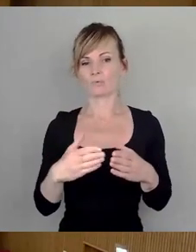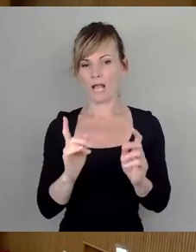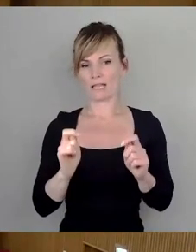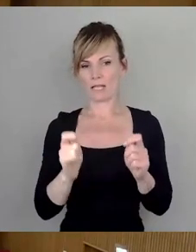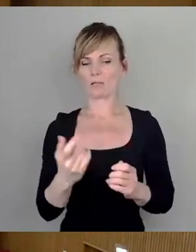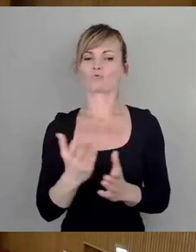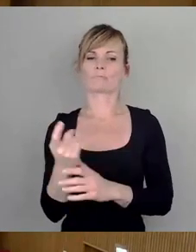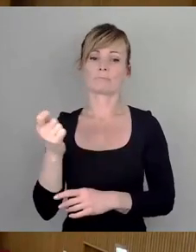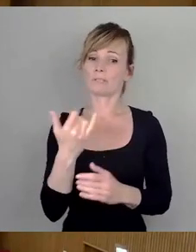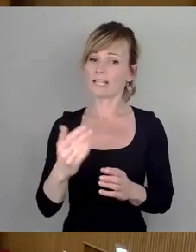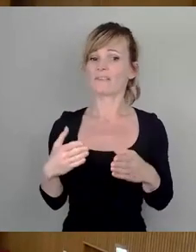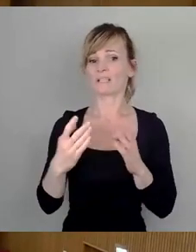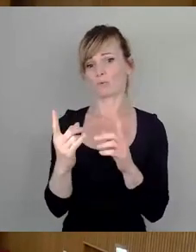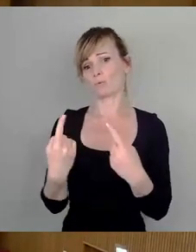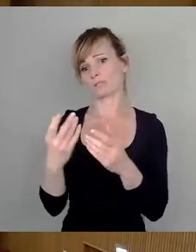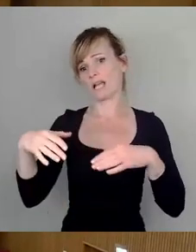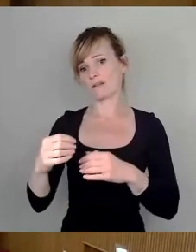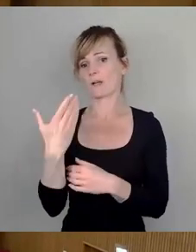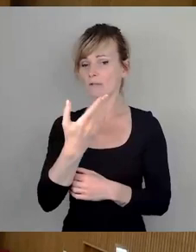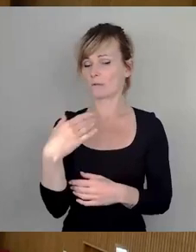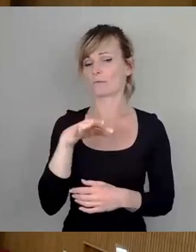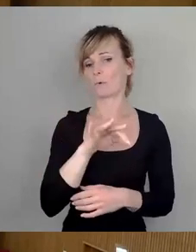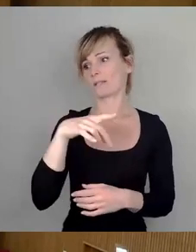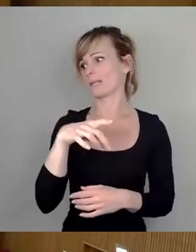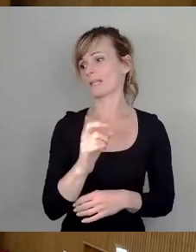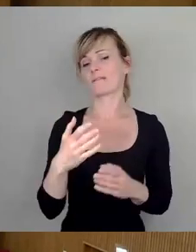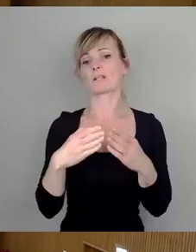einsteigen und Magnus Hecht für die SPD-Fraktion beginnen.